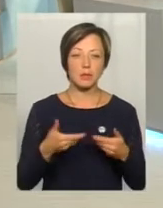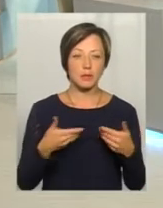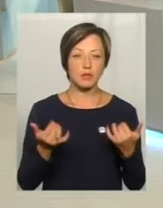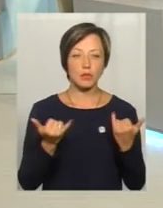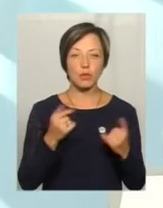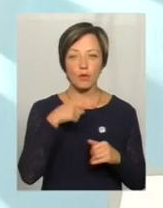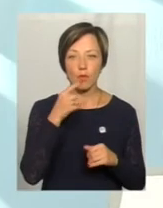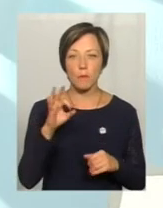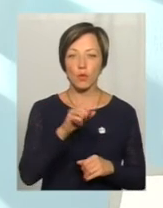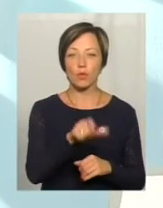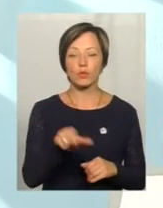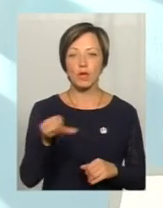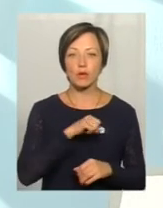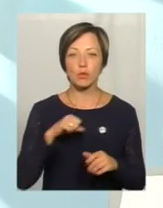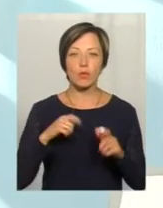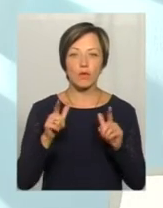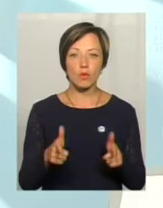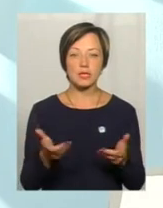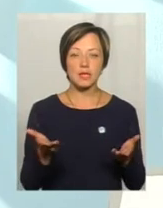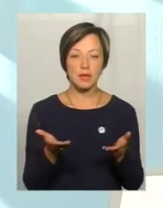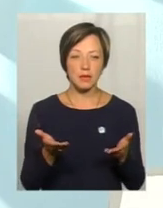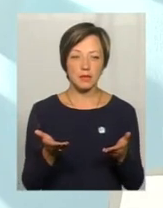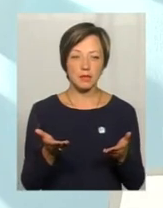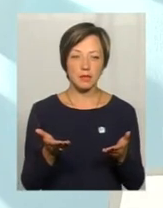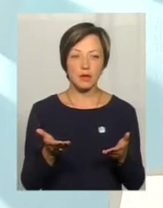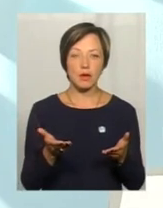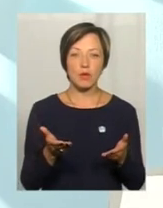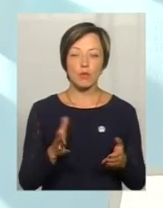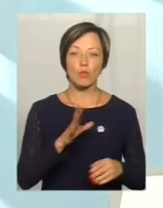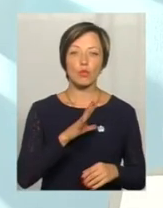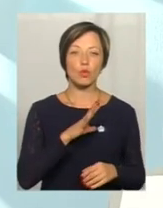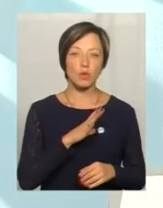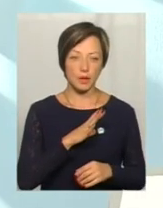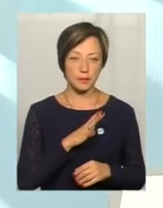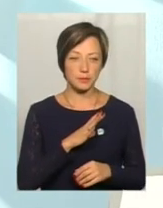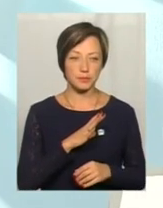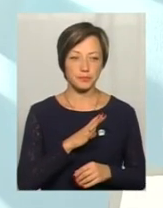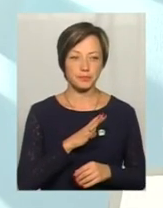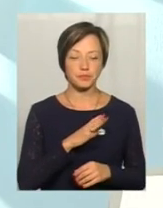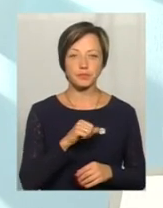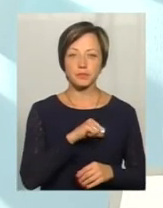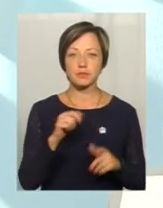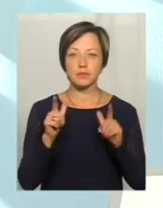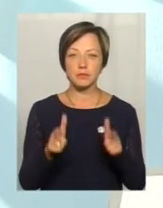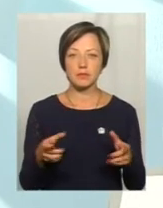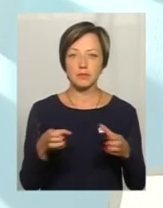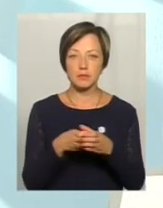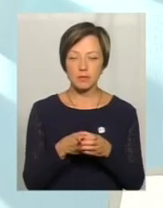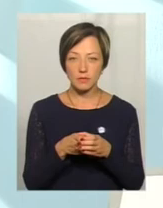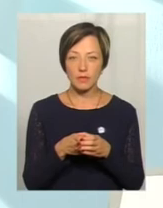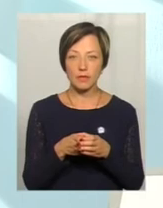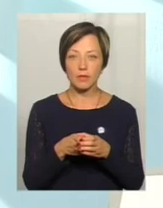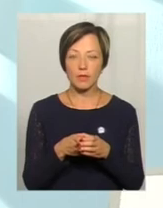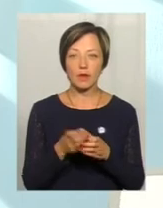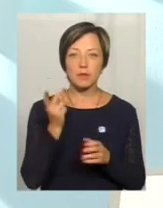говоримо про тих людей-добровольців, які були в добровольчих підрозділах, які,